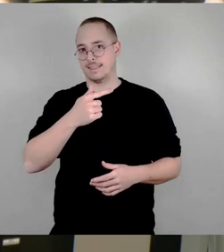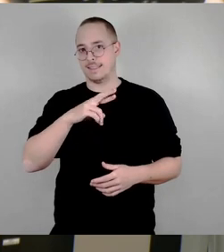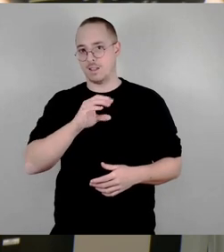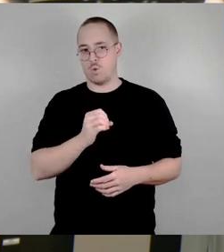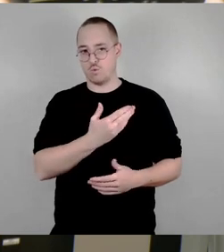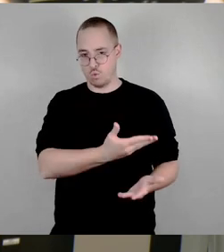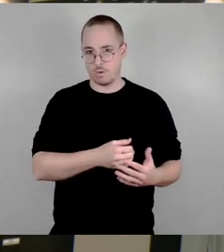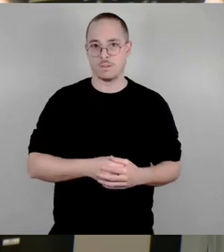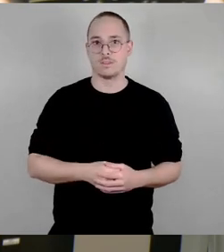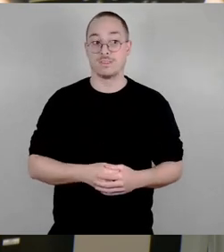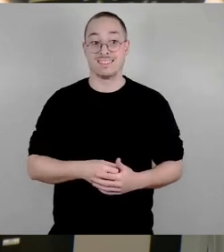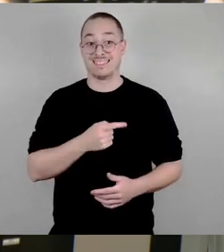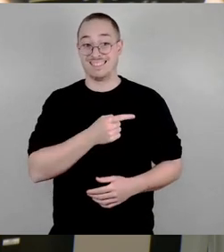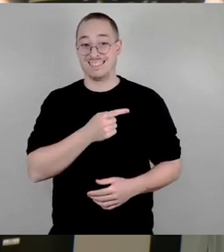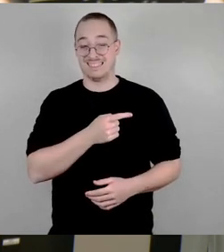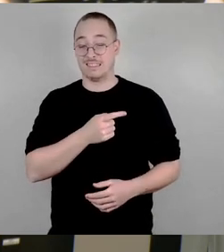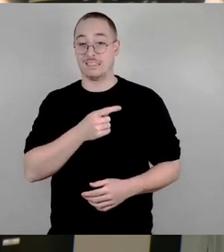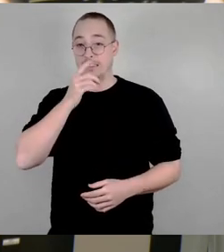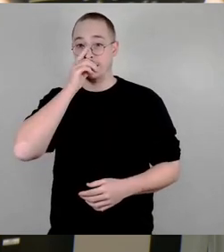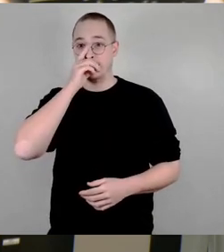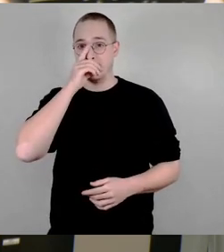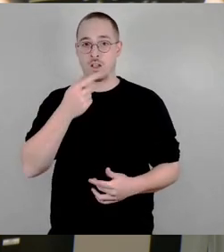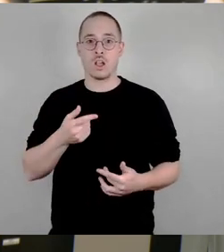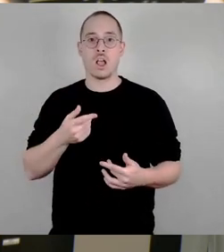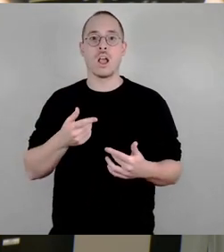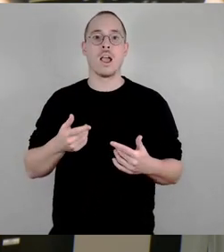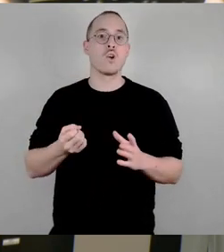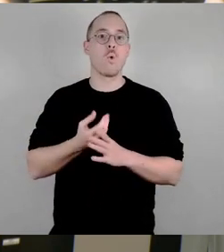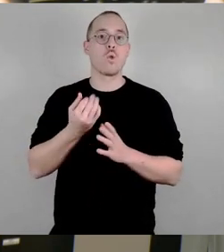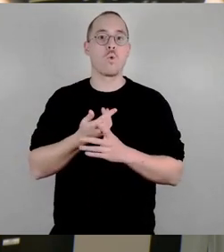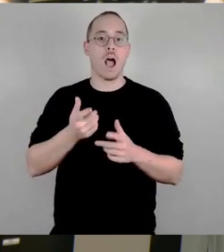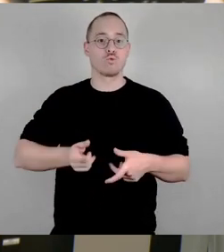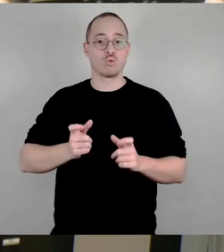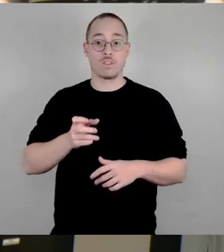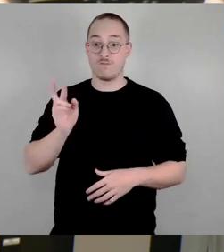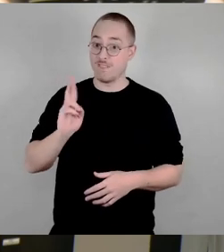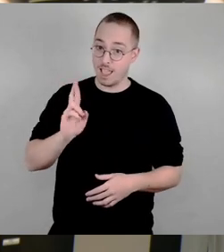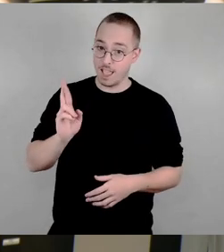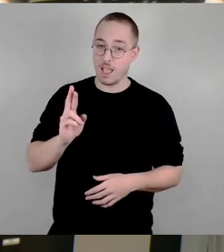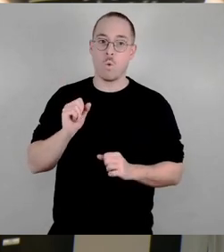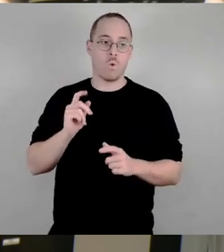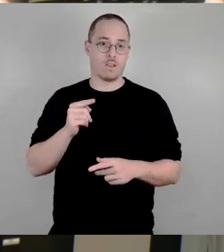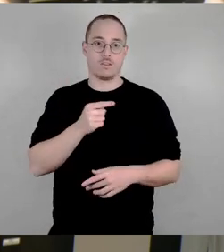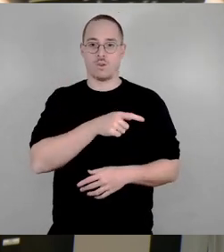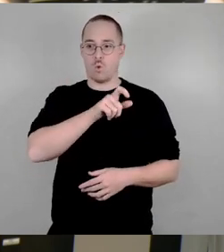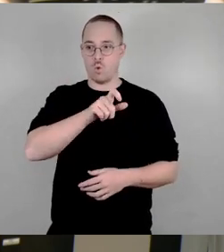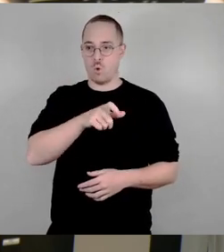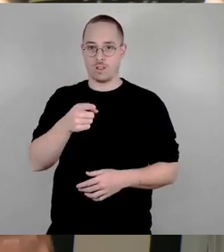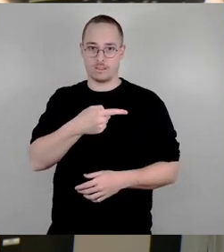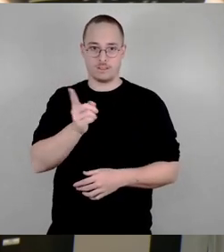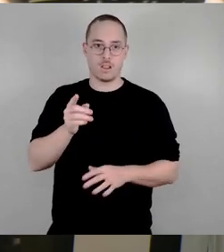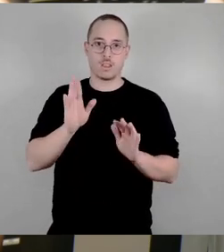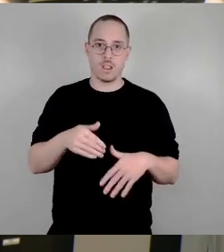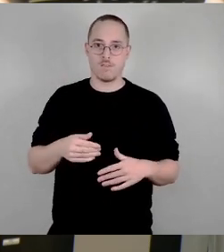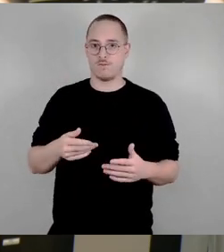Kulturausschuss soll bewerten, wer auftreten darf. Das hatten wir das letzte Mal in der Debatte schon. Also, wer tut das festlegen, wie ich schon gesagt hatte. Dann könnte man